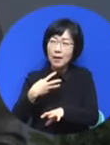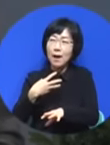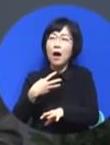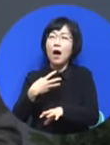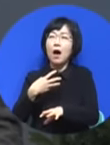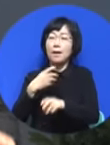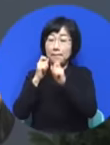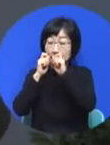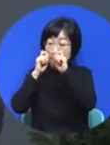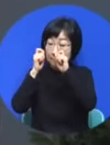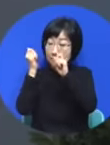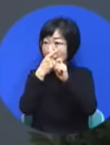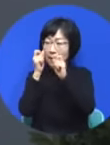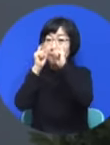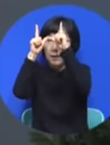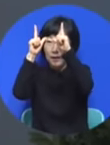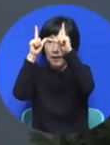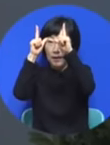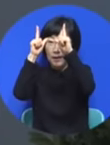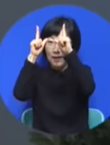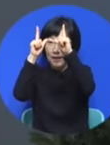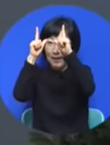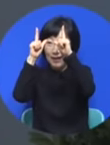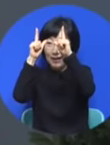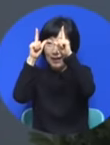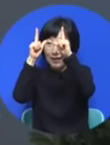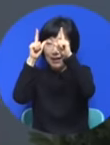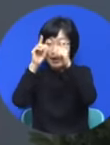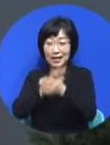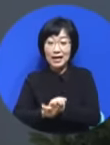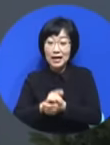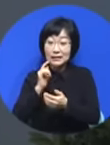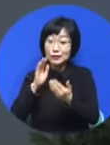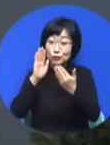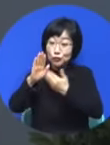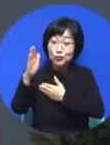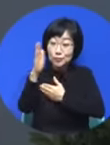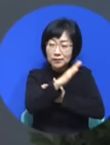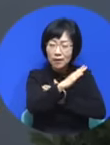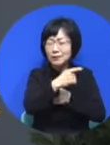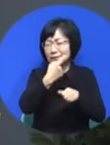사실은 그 뒤에부터 나도 모르게 응답을 시작했어요.